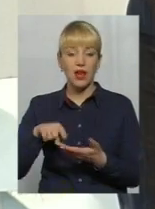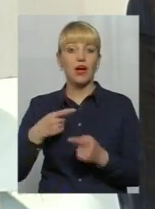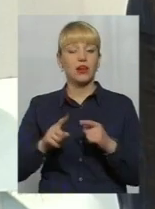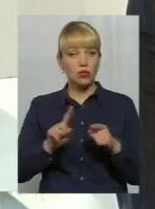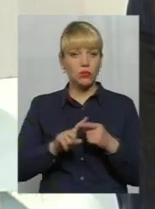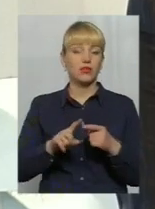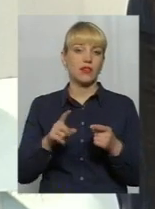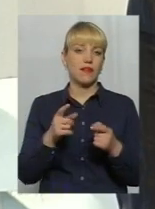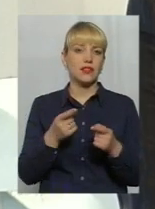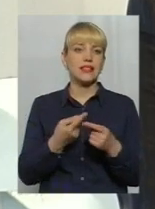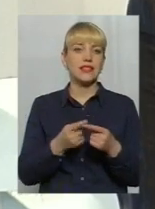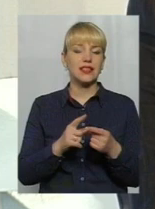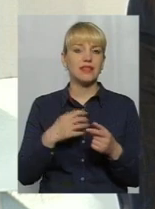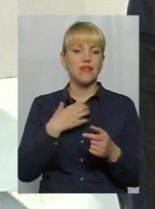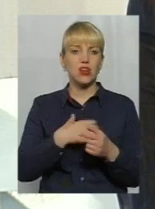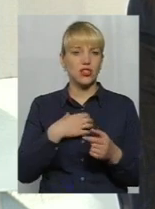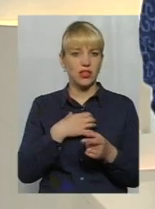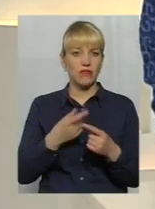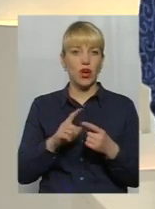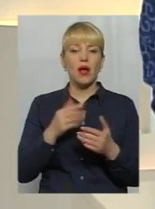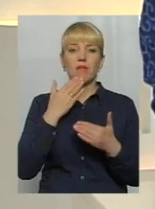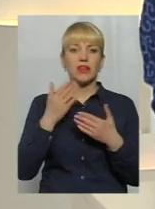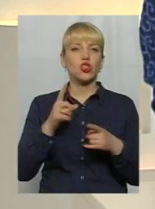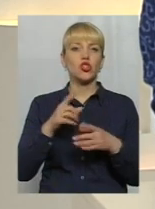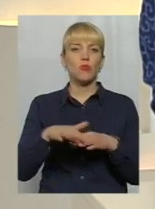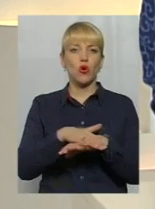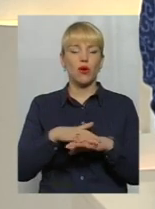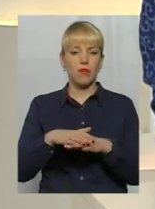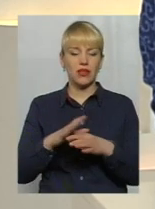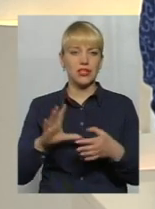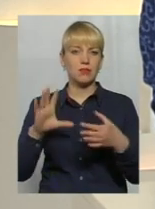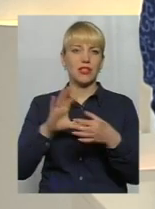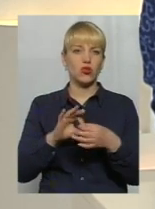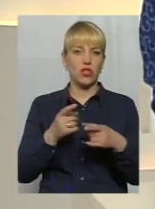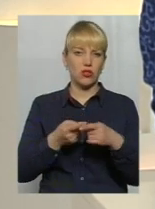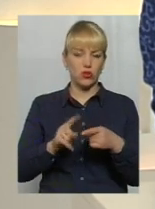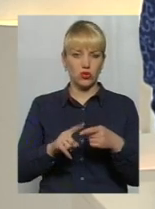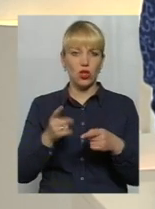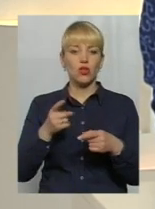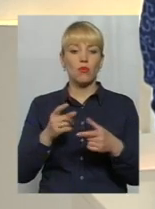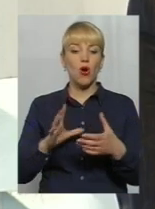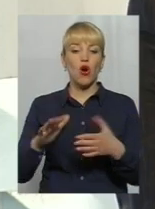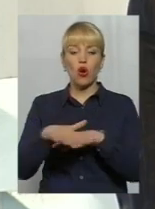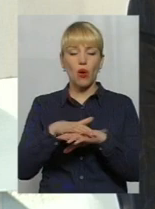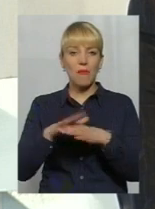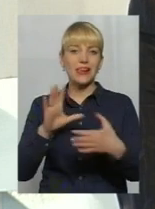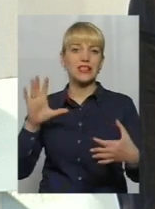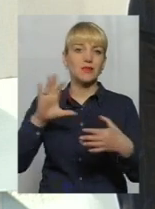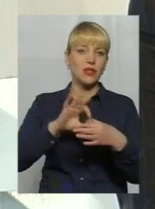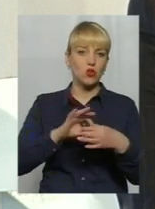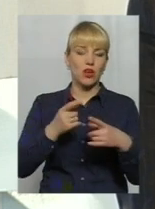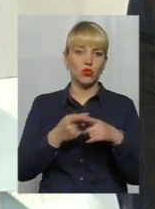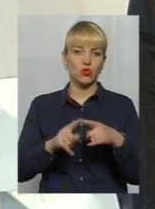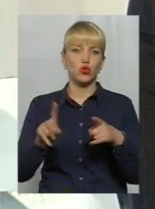важливо. І ви питалися, перше питання, чому громадськість підключається до цього? Тому і громадськість підключається для того, щоб Хмельницький